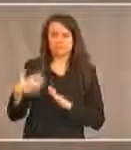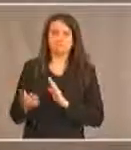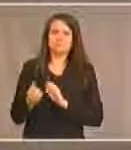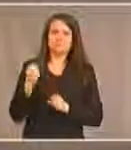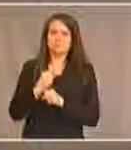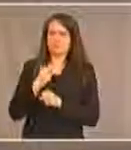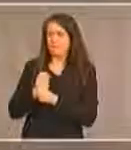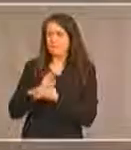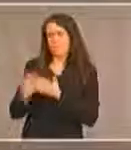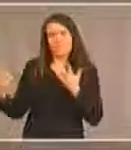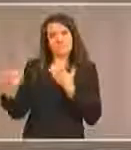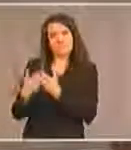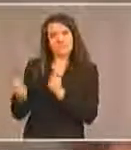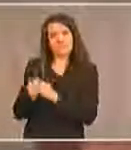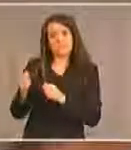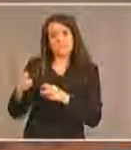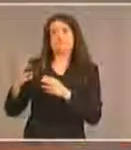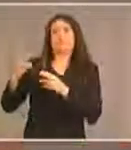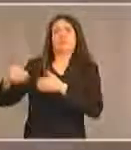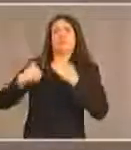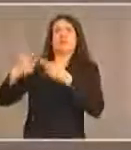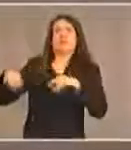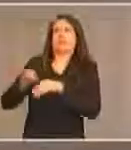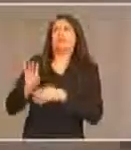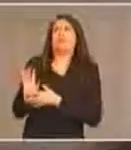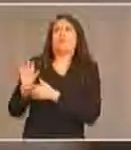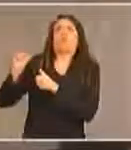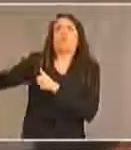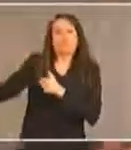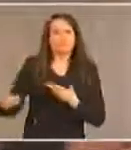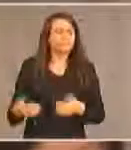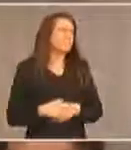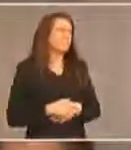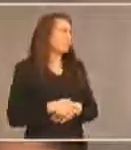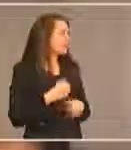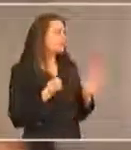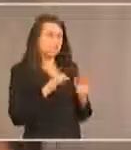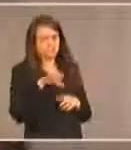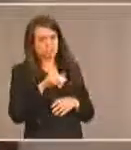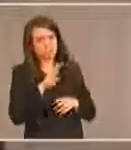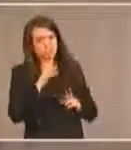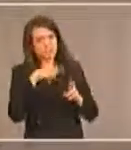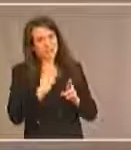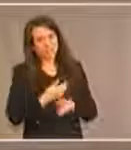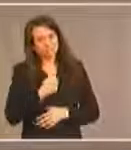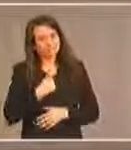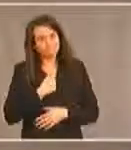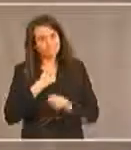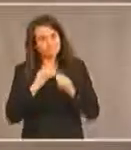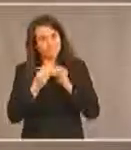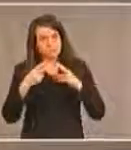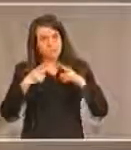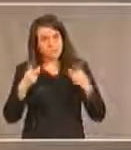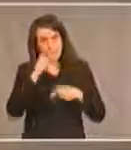surtout dans les régions éloignées et bien malheureusement Jolene je n'ai pas de réponse à cette